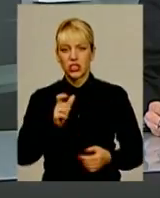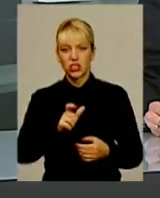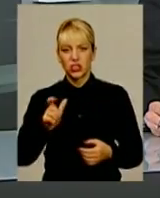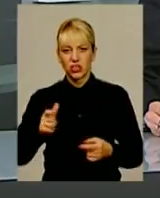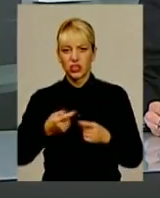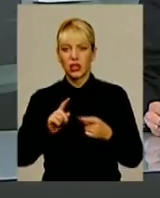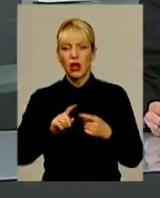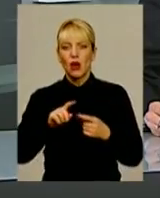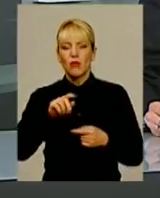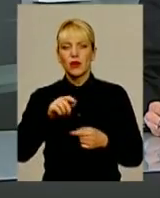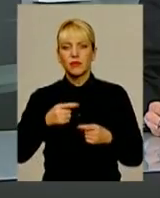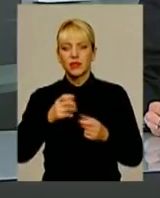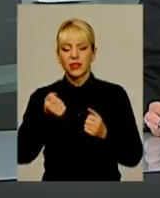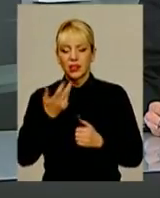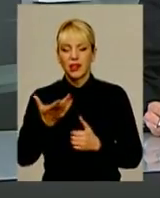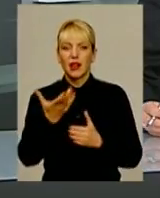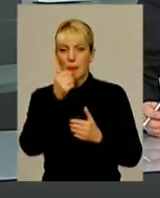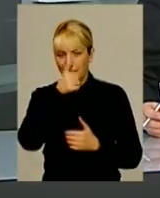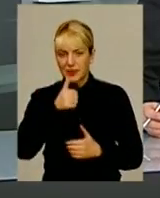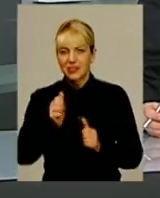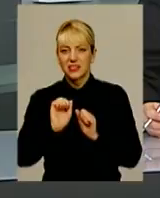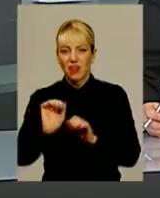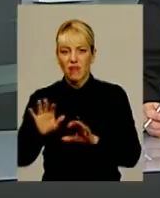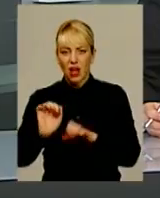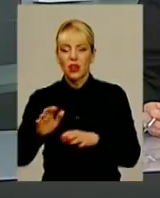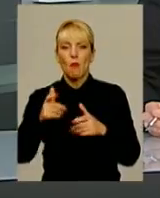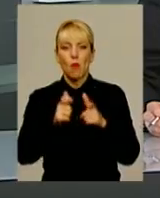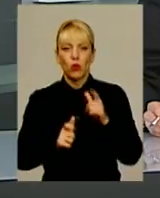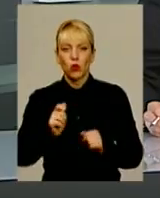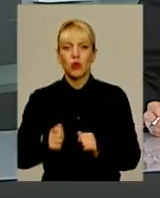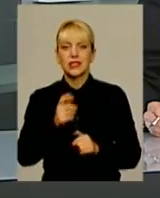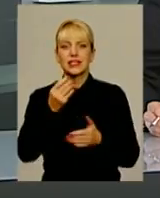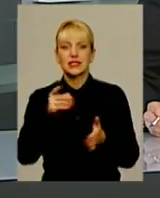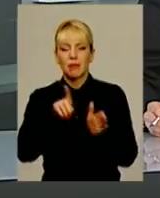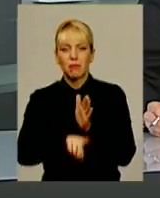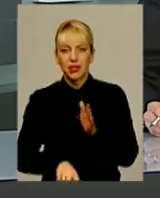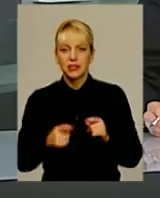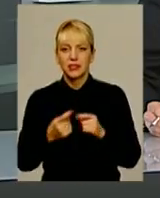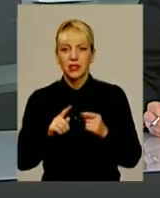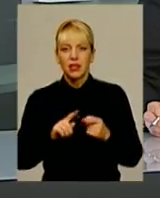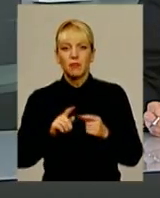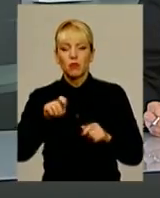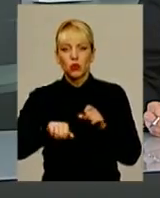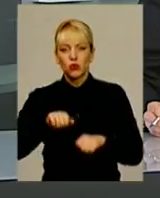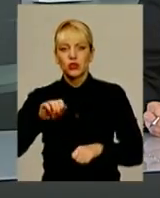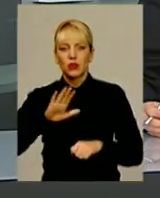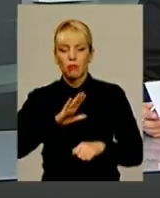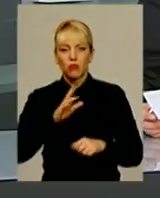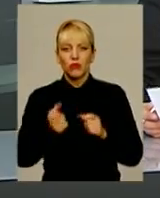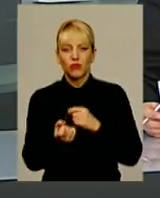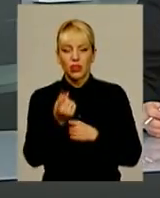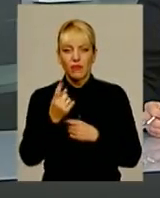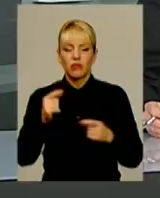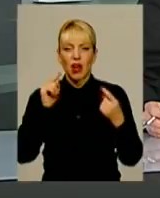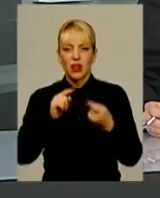заготівельники, кілька місяців здавали їм молоко за безцінь. Порушення виявили в Антимонопольному комітеті. Після перевірки не